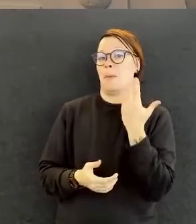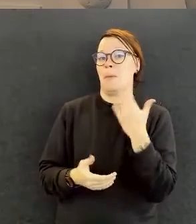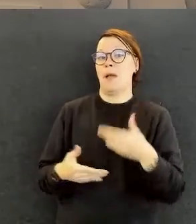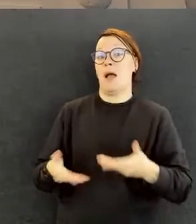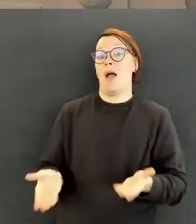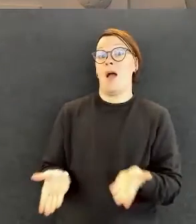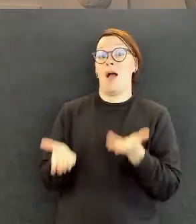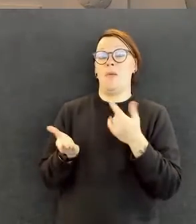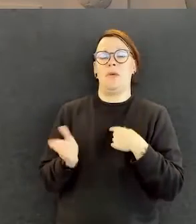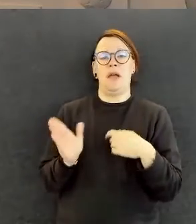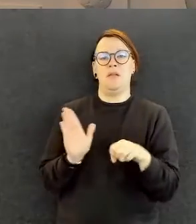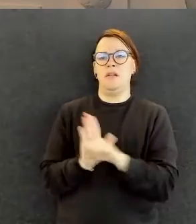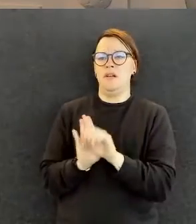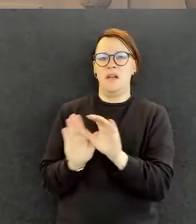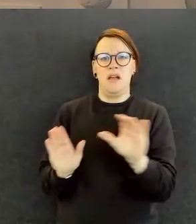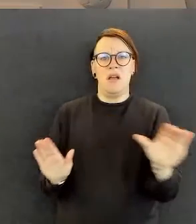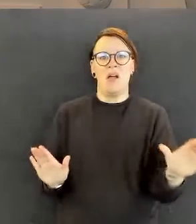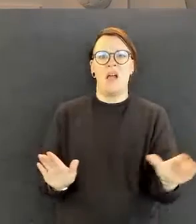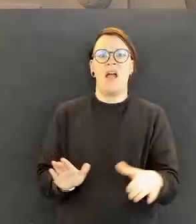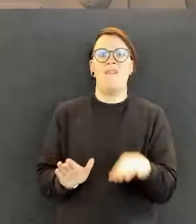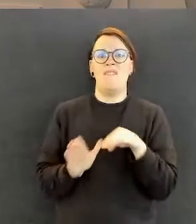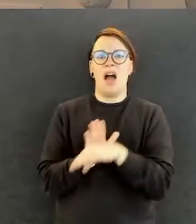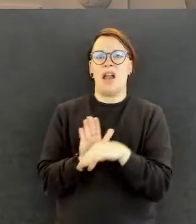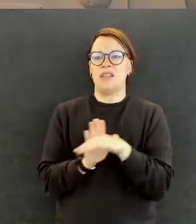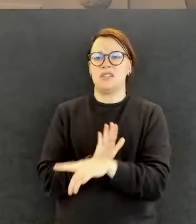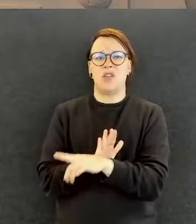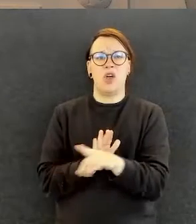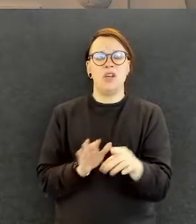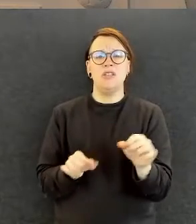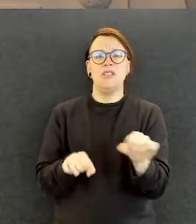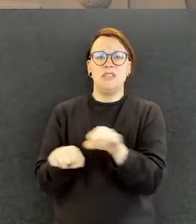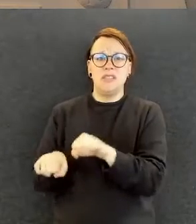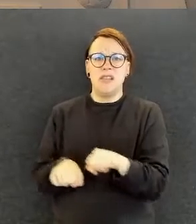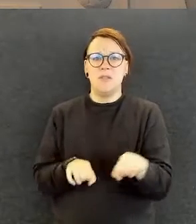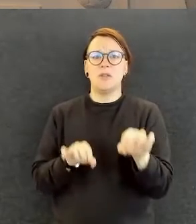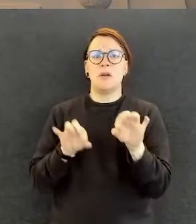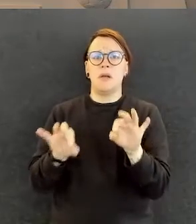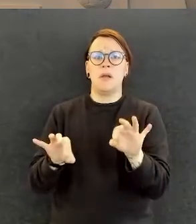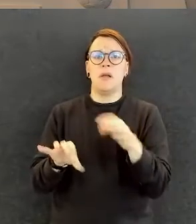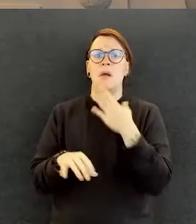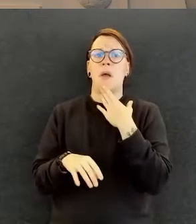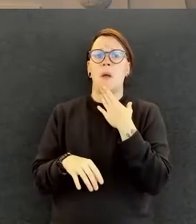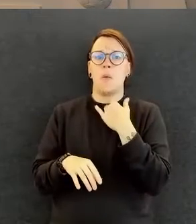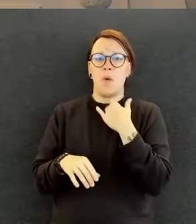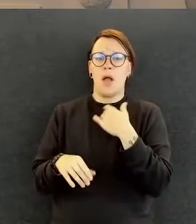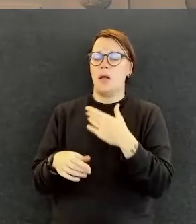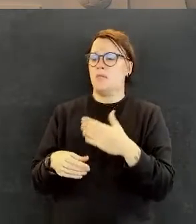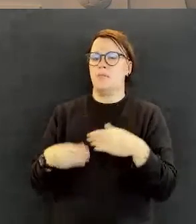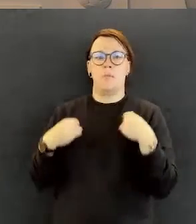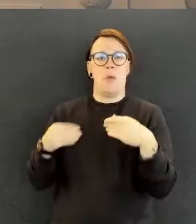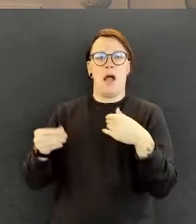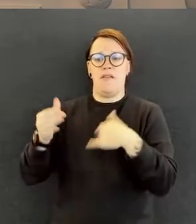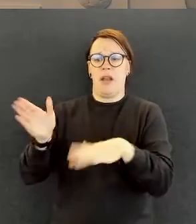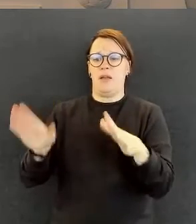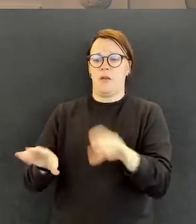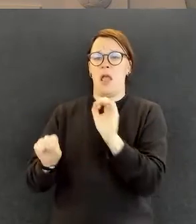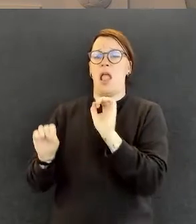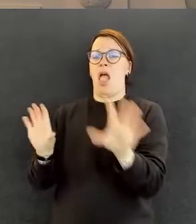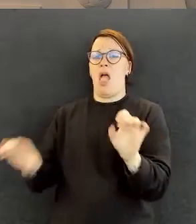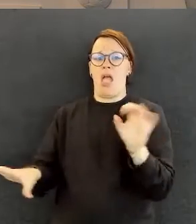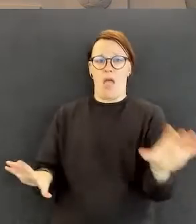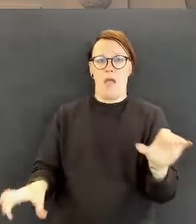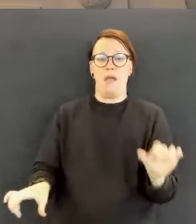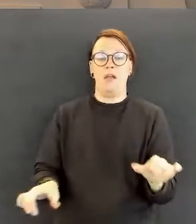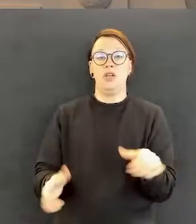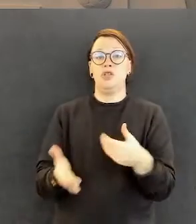että kuka on jättänyt pahvilaatikot lojumaan tällä lailla. Koska silloin kaikki ei pääse sinne varastohylyille. Mä voin kävelevänä